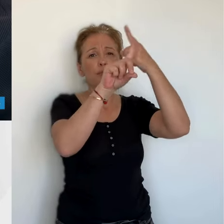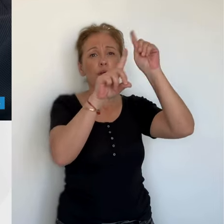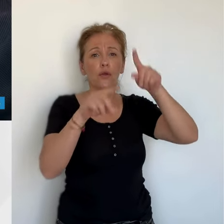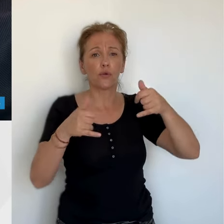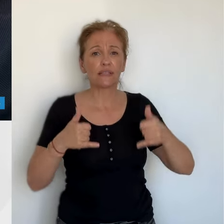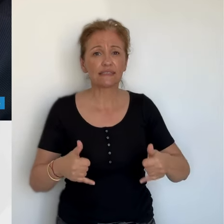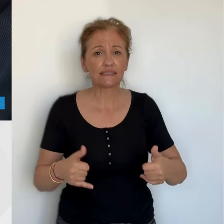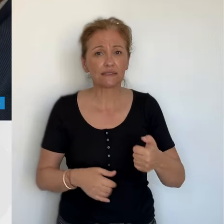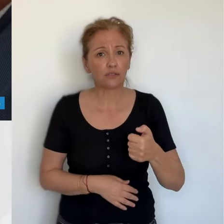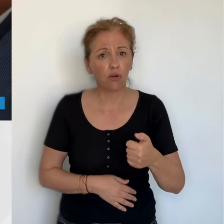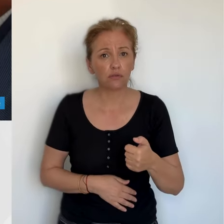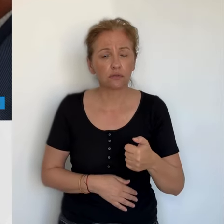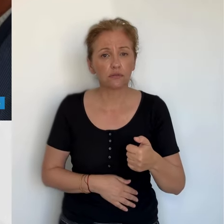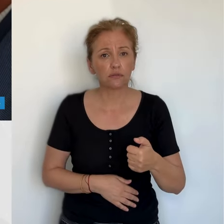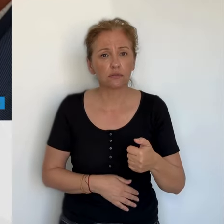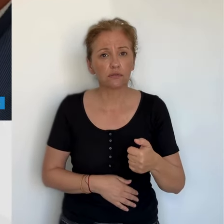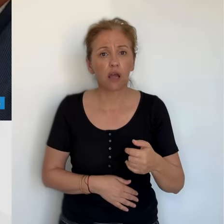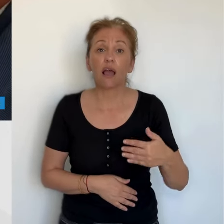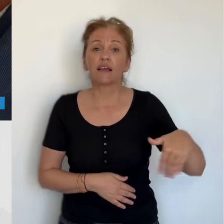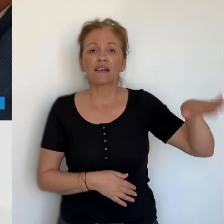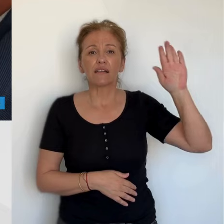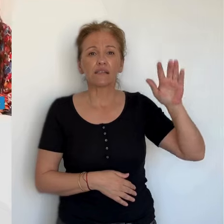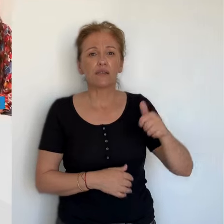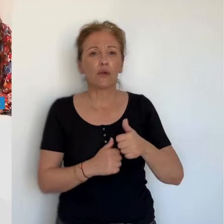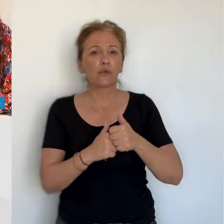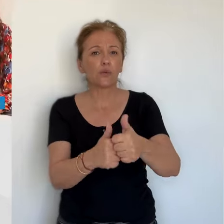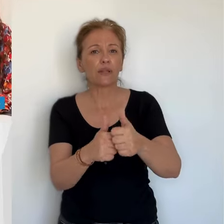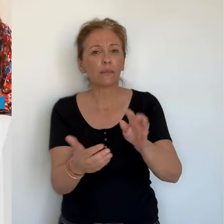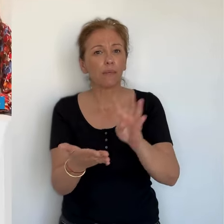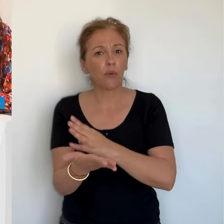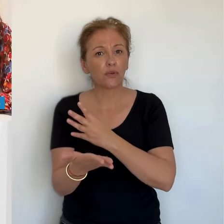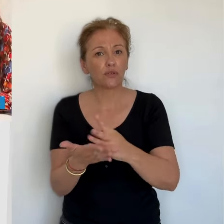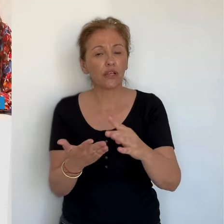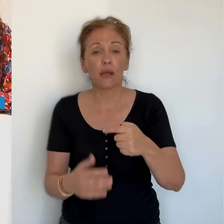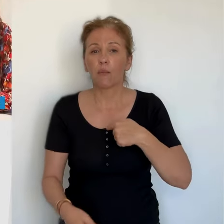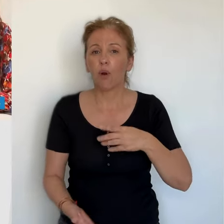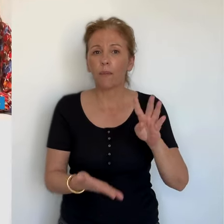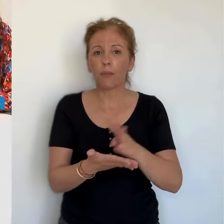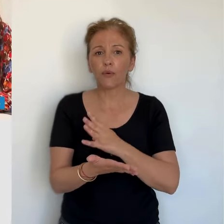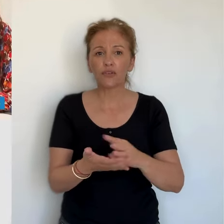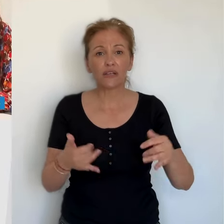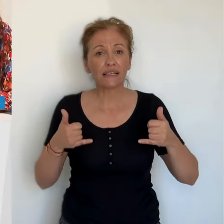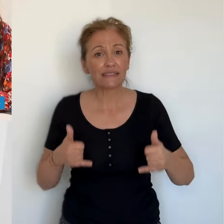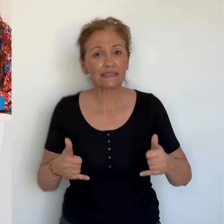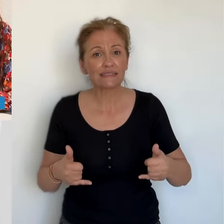colère aussi, dans une élection inédite où le prisme national l'aura emporté sur les enjeux locaux.